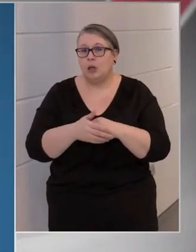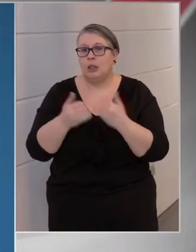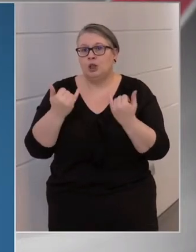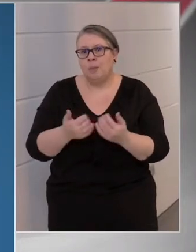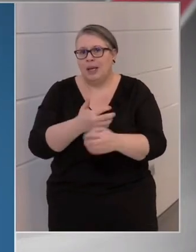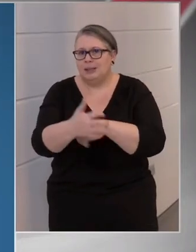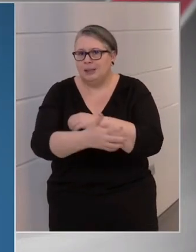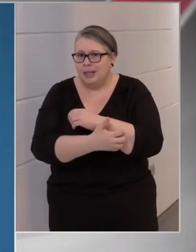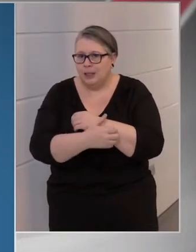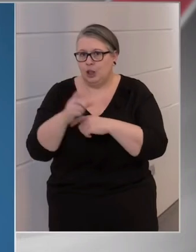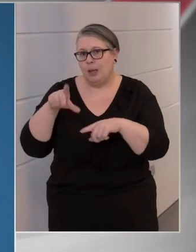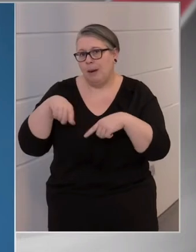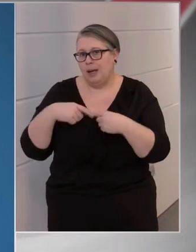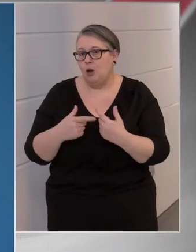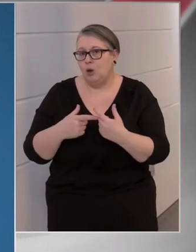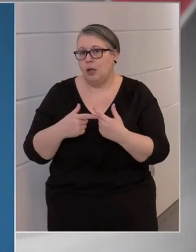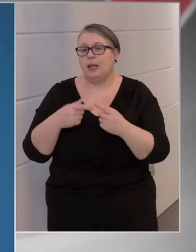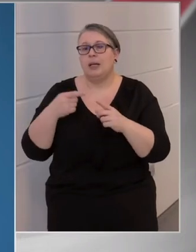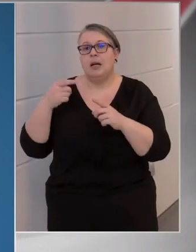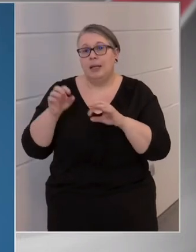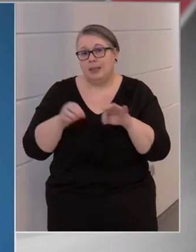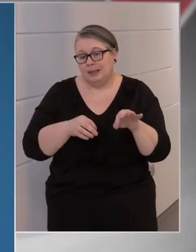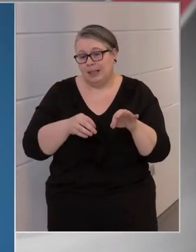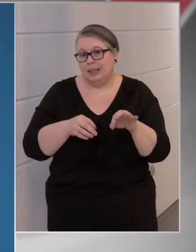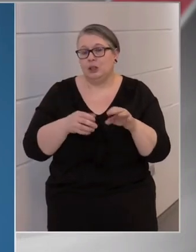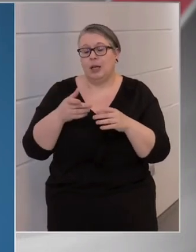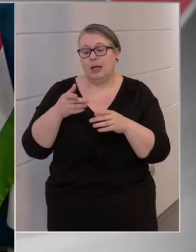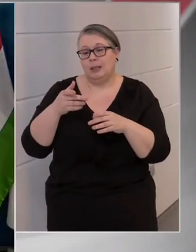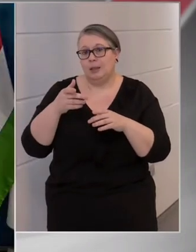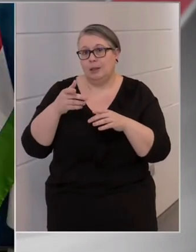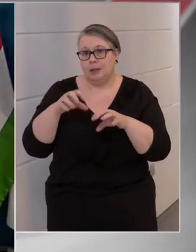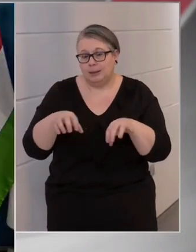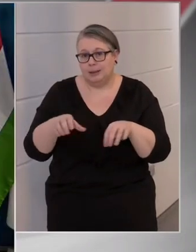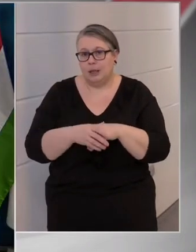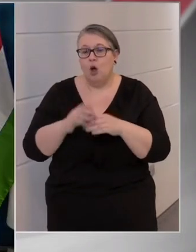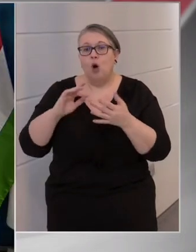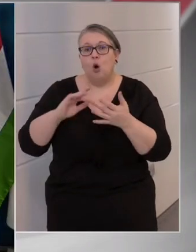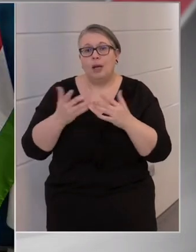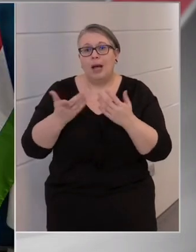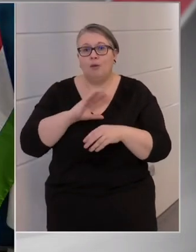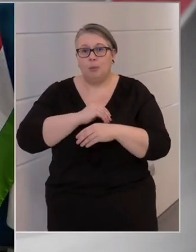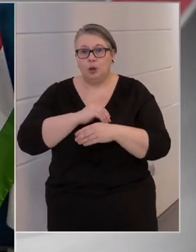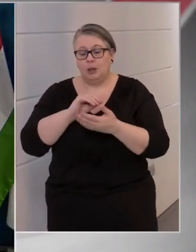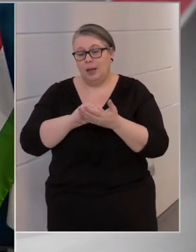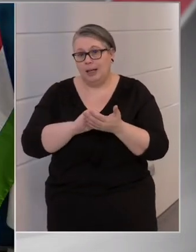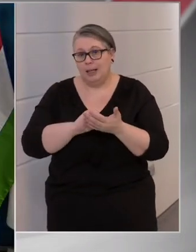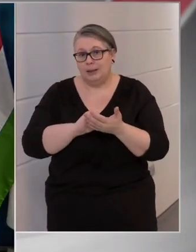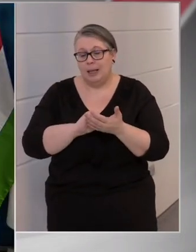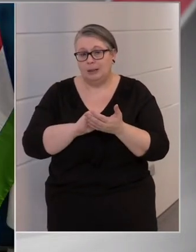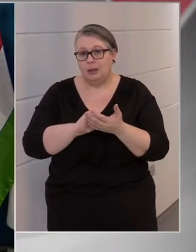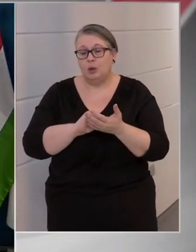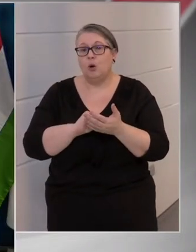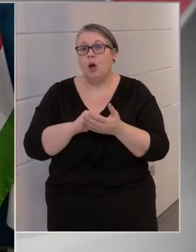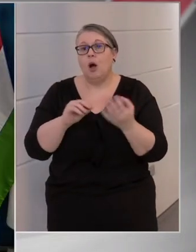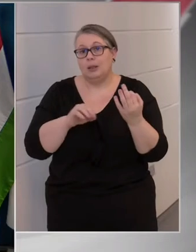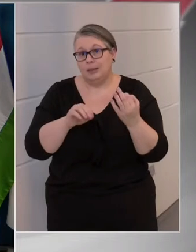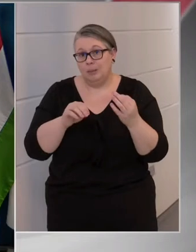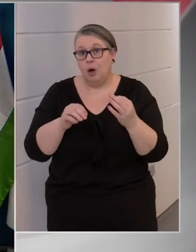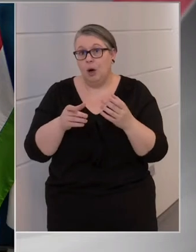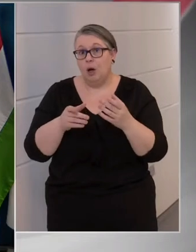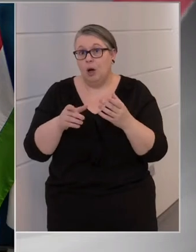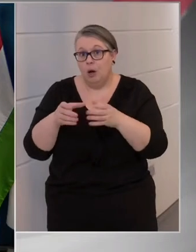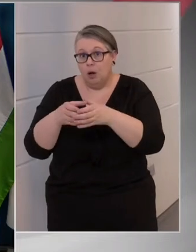szegényeket célzó intézkedéseket tesznek, mi várható etére? Online vagy postai regisztráció a roma szegregátumokban